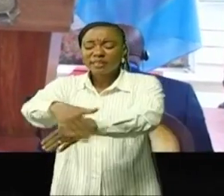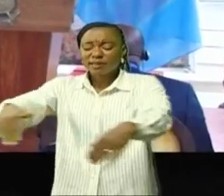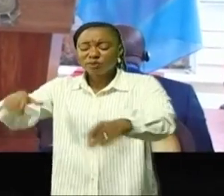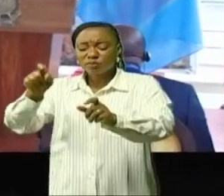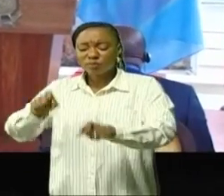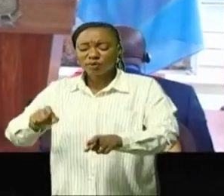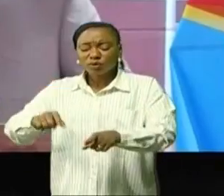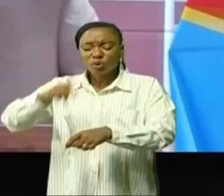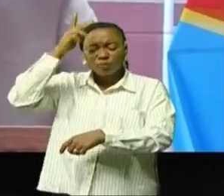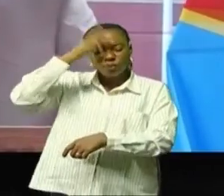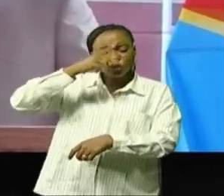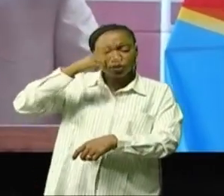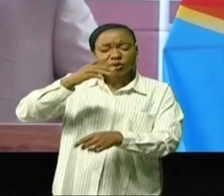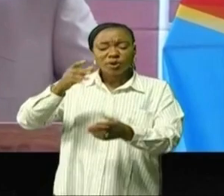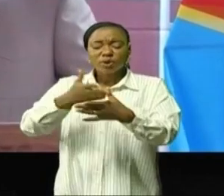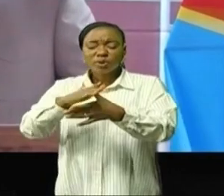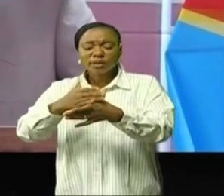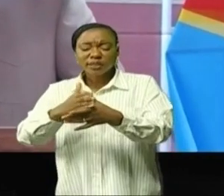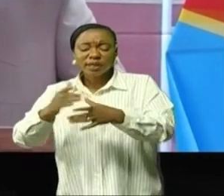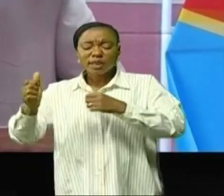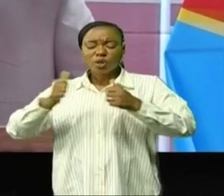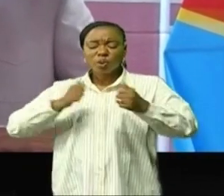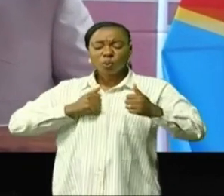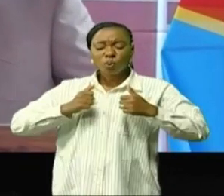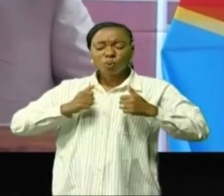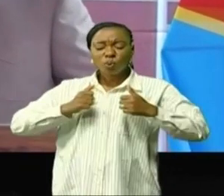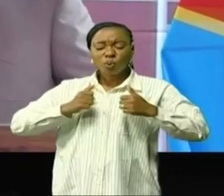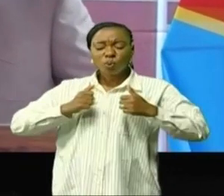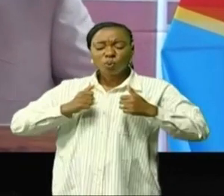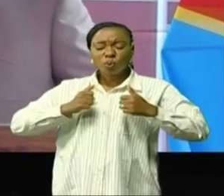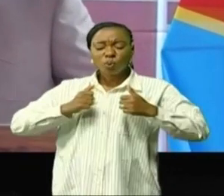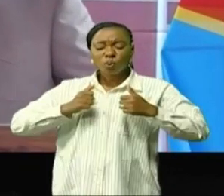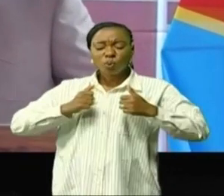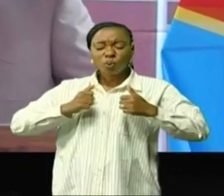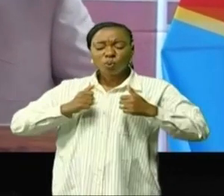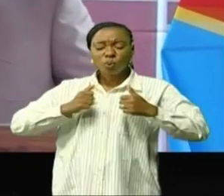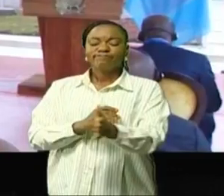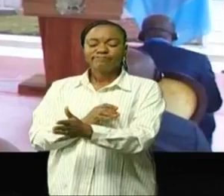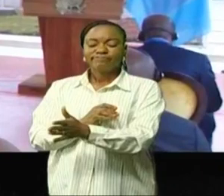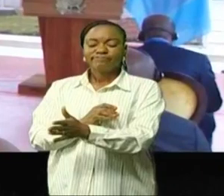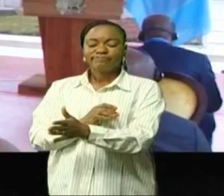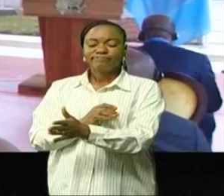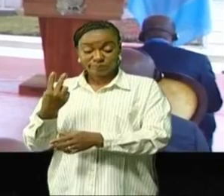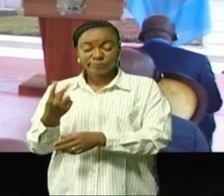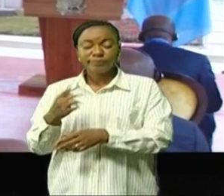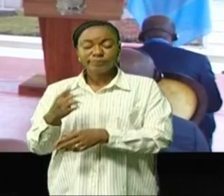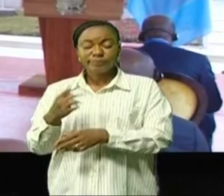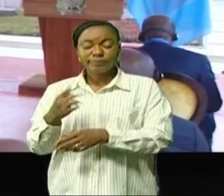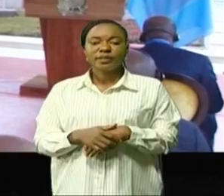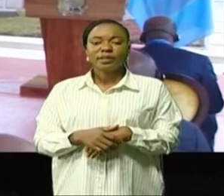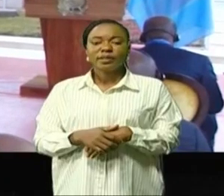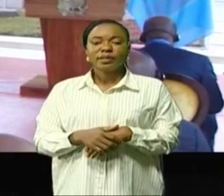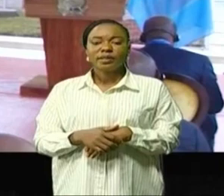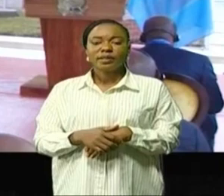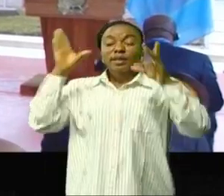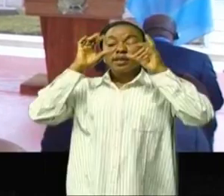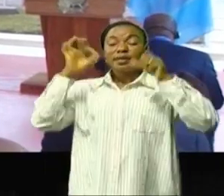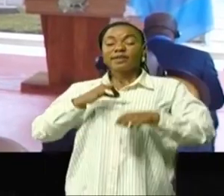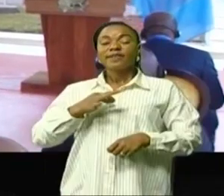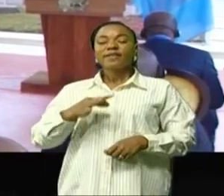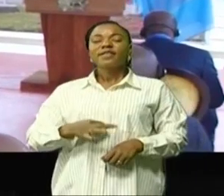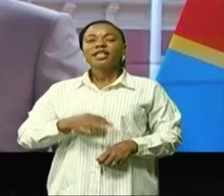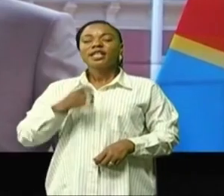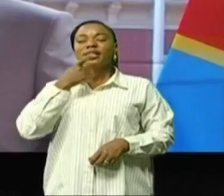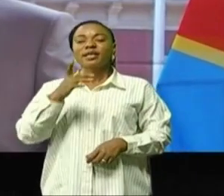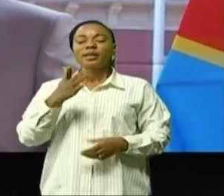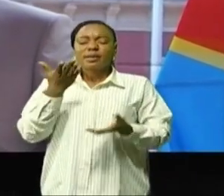économiques entre le Rwanda et la République démocratique du Congo. Ce que je peux dire à propos du